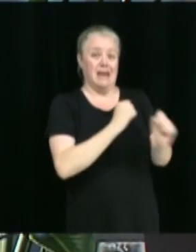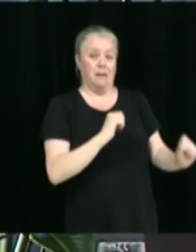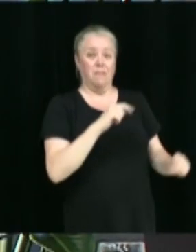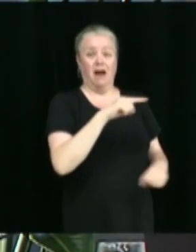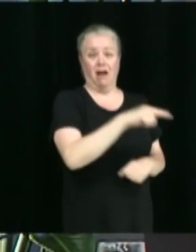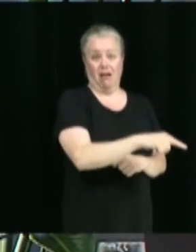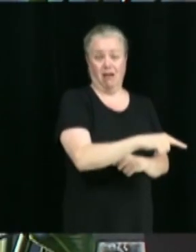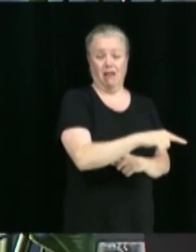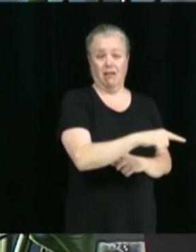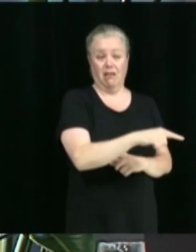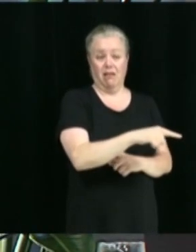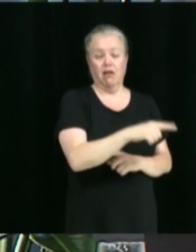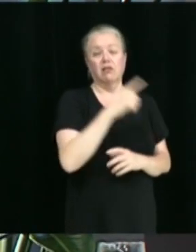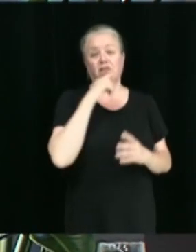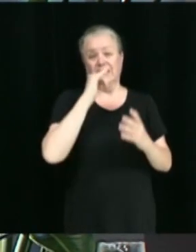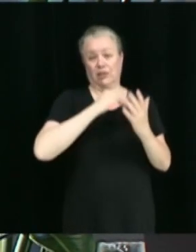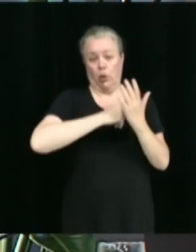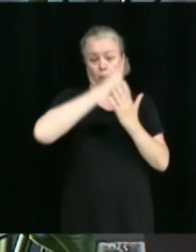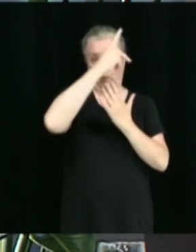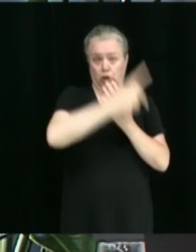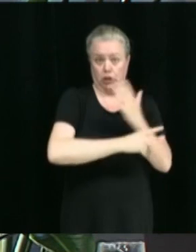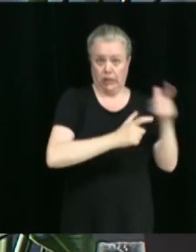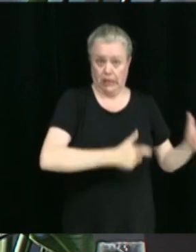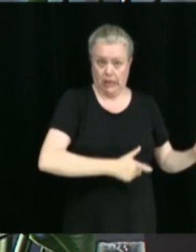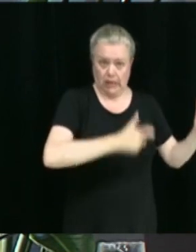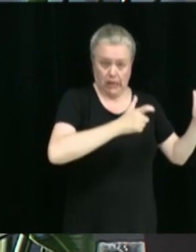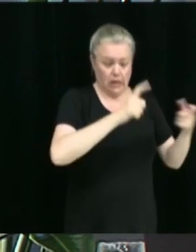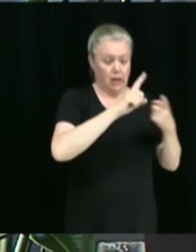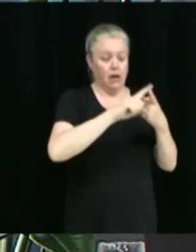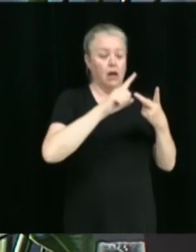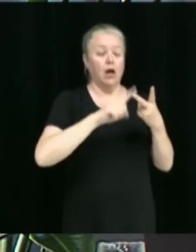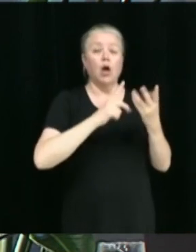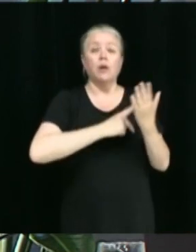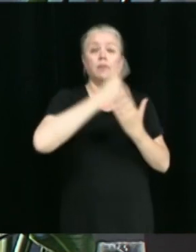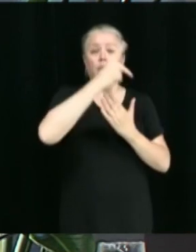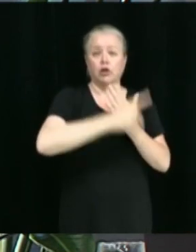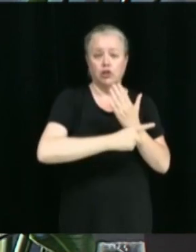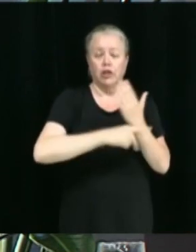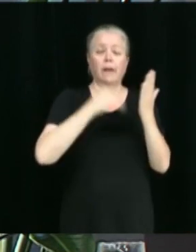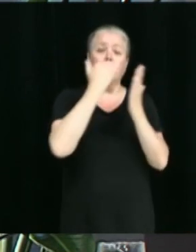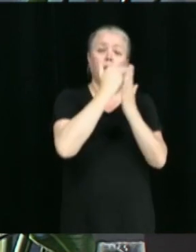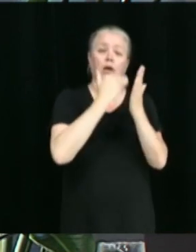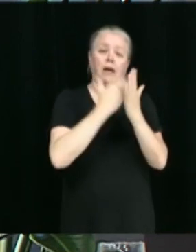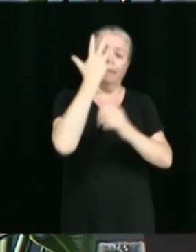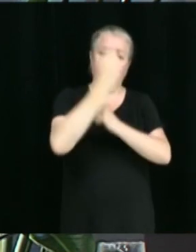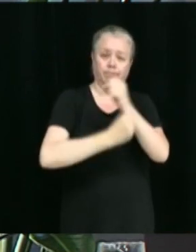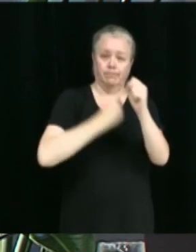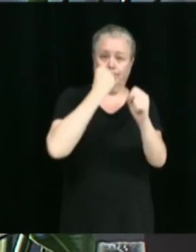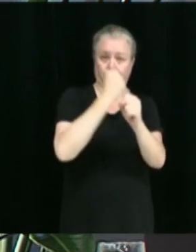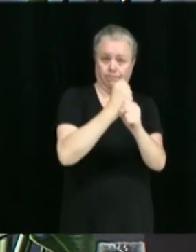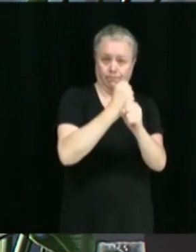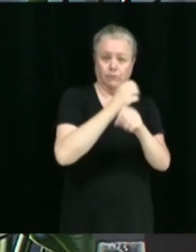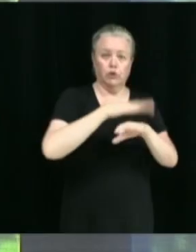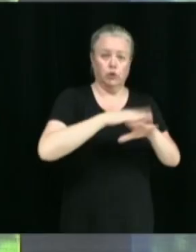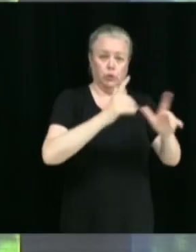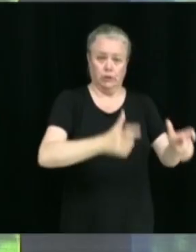soldes disponibles des projets d'immobilisation et des projets au programme quinquennal des immobilisations terminés en 2023.